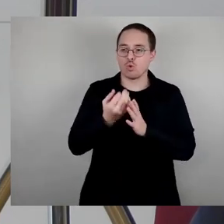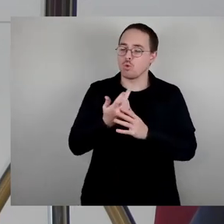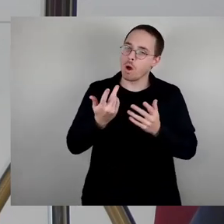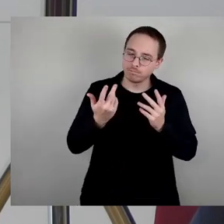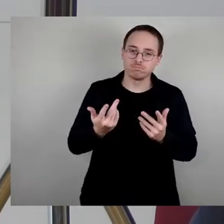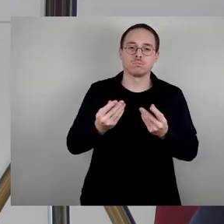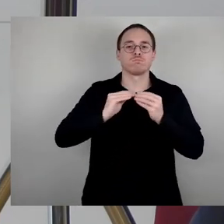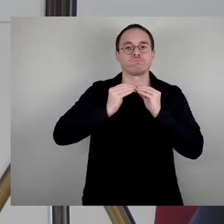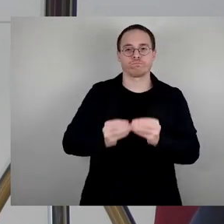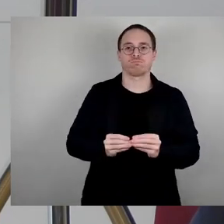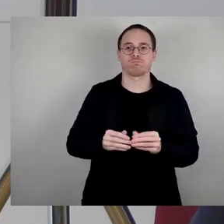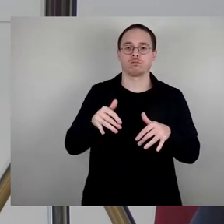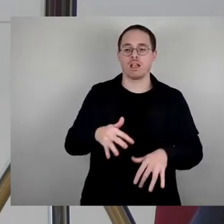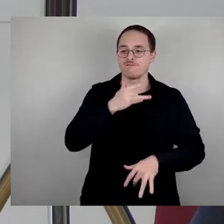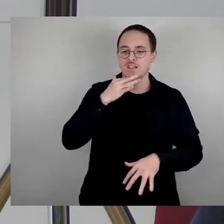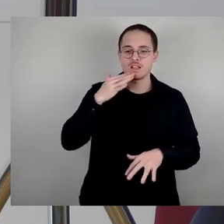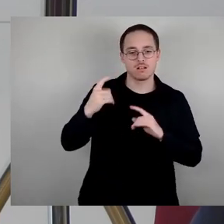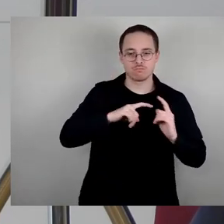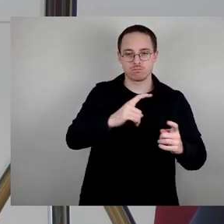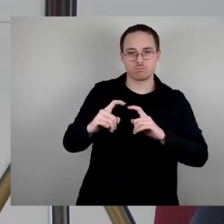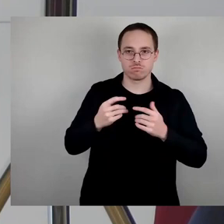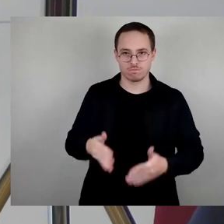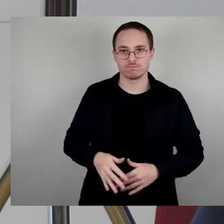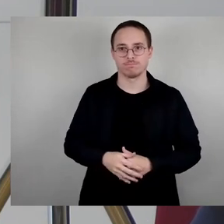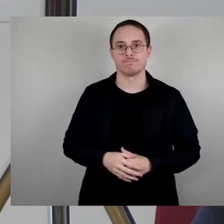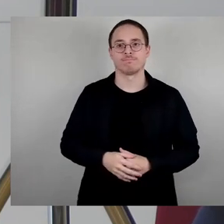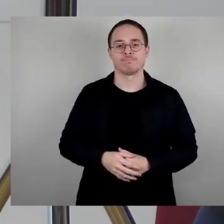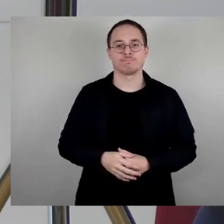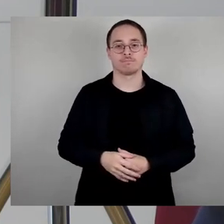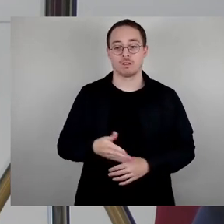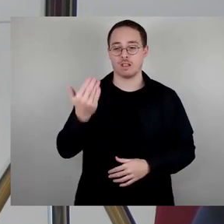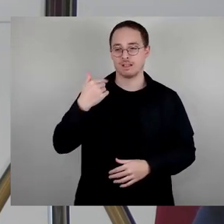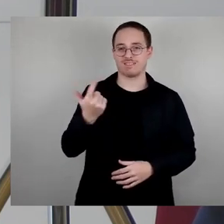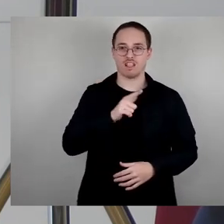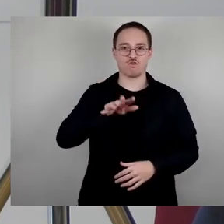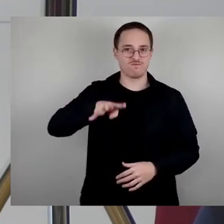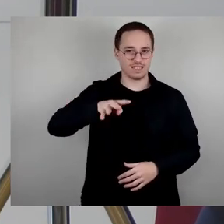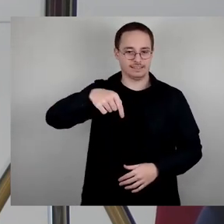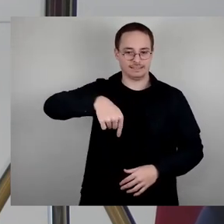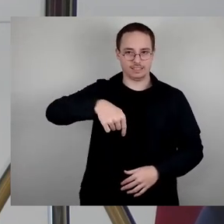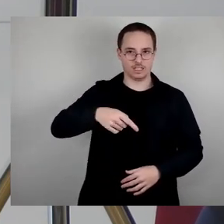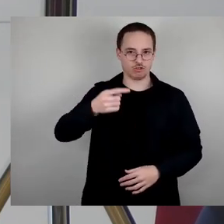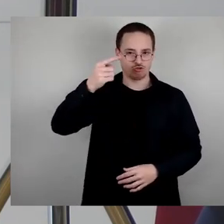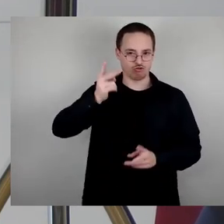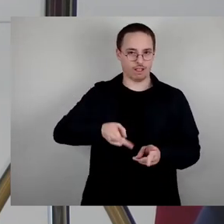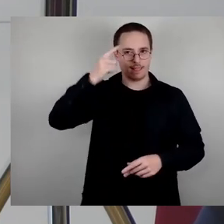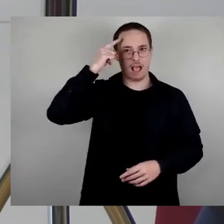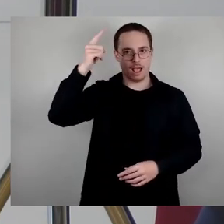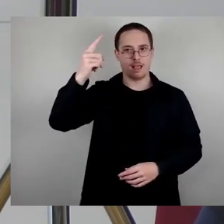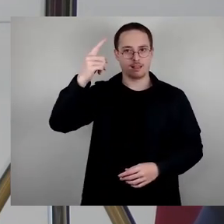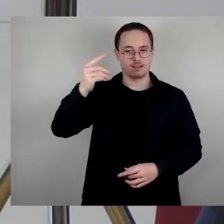ein. Im Jahr 2014 hat dieser Stadtrat, also die Vorvorgänger vor ihnen ein